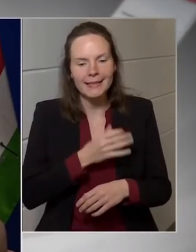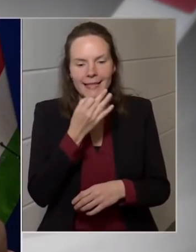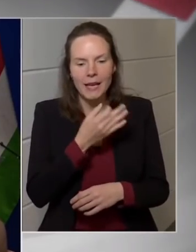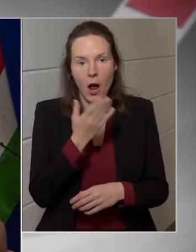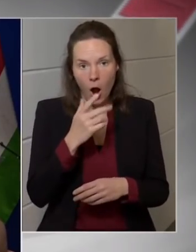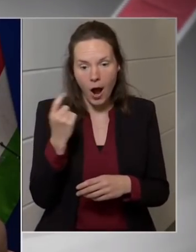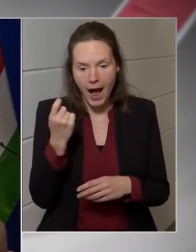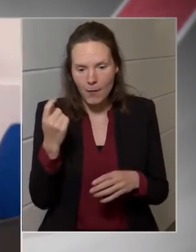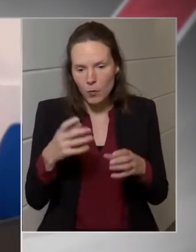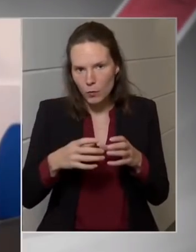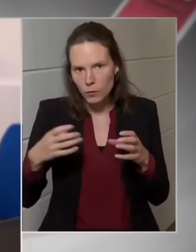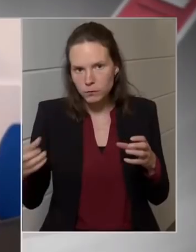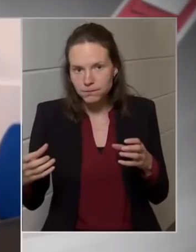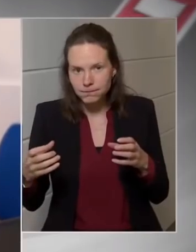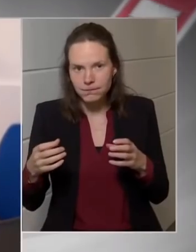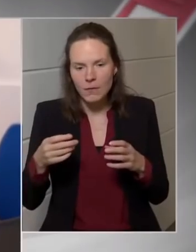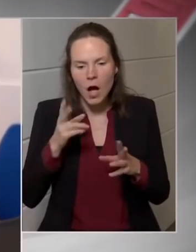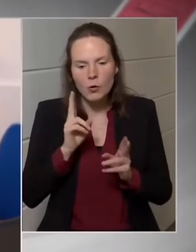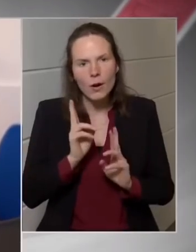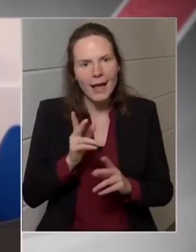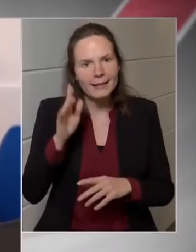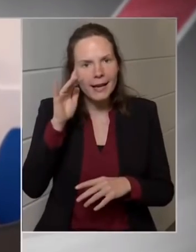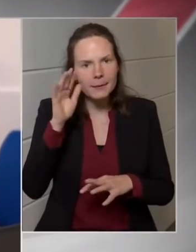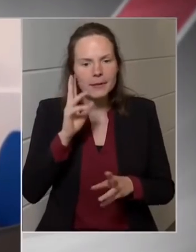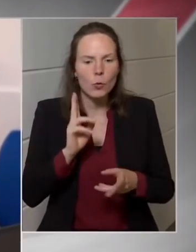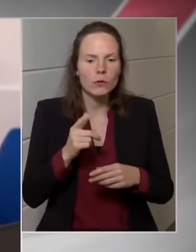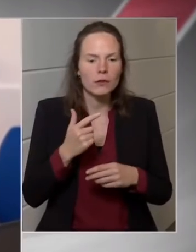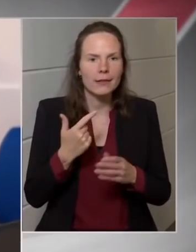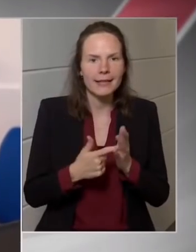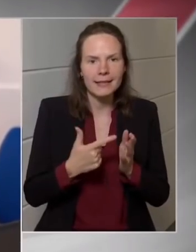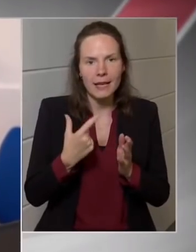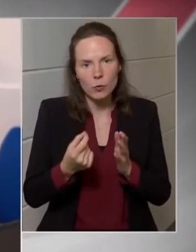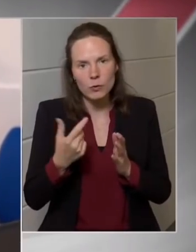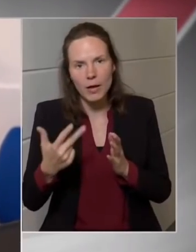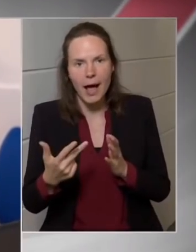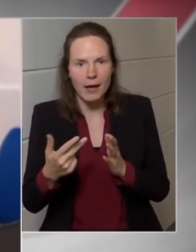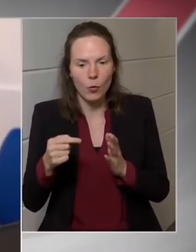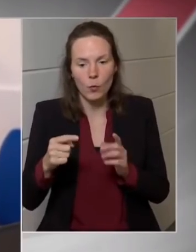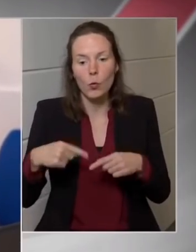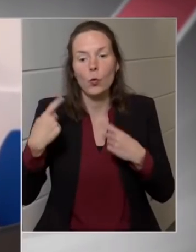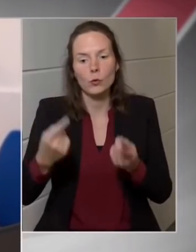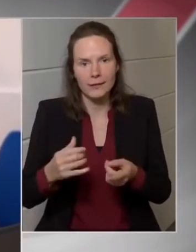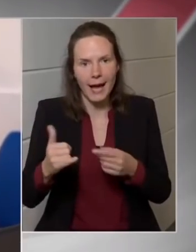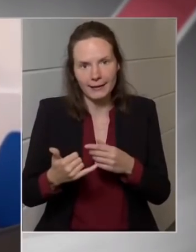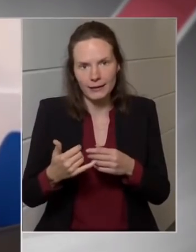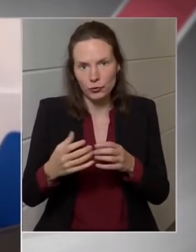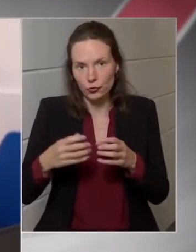háború, akkor elképzeltsenek tartják-e, hogy mondjuk 2023 után is kiterjesztjék ezt az intézkedést?